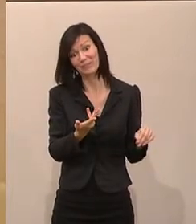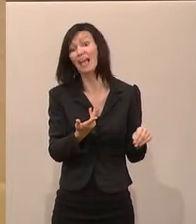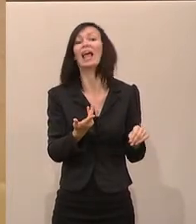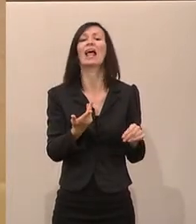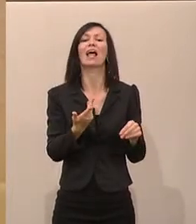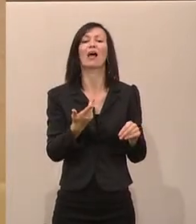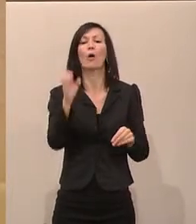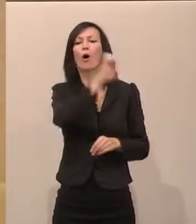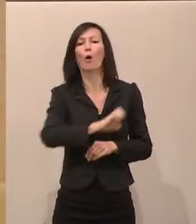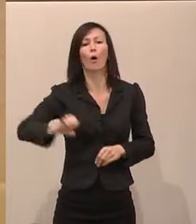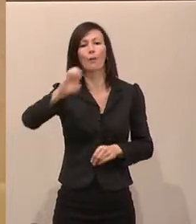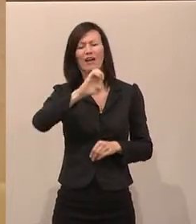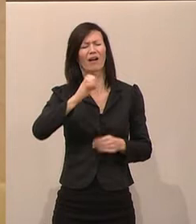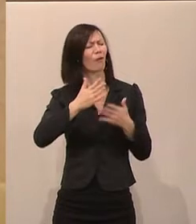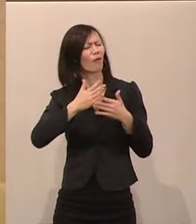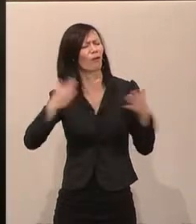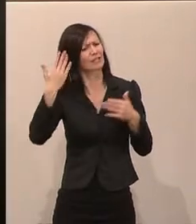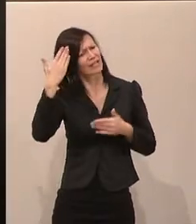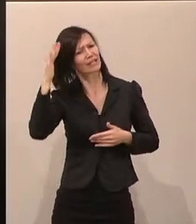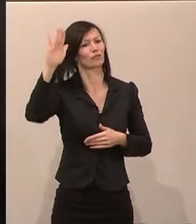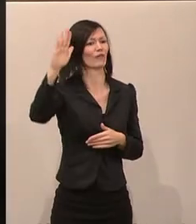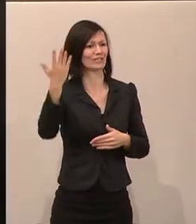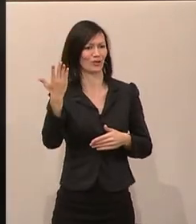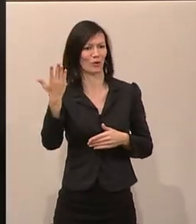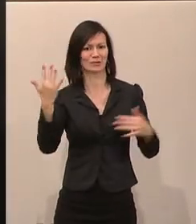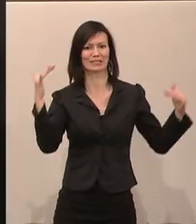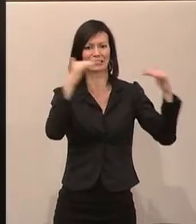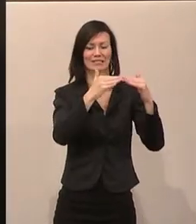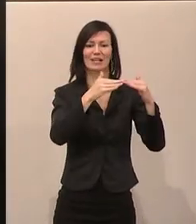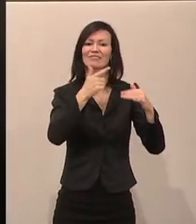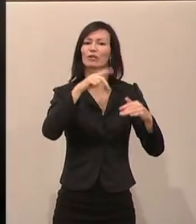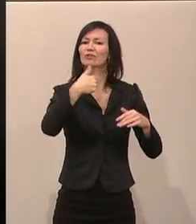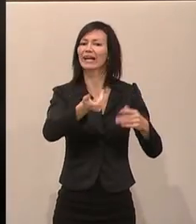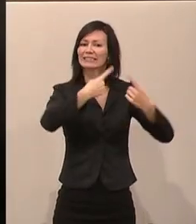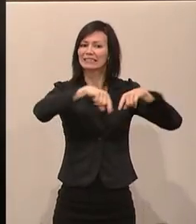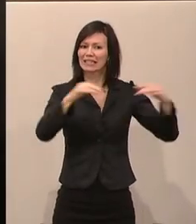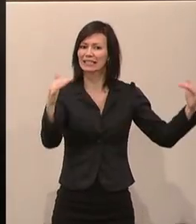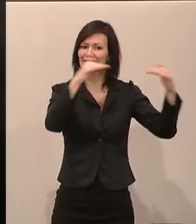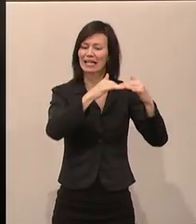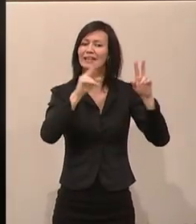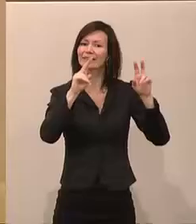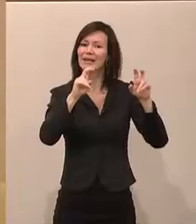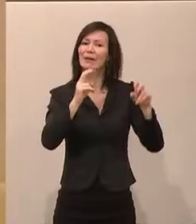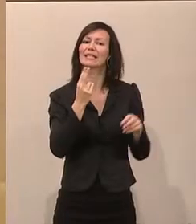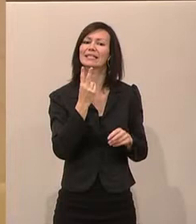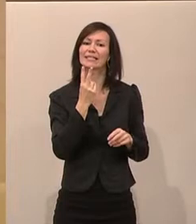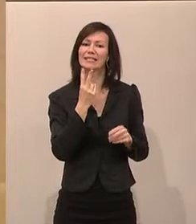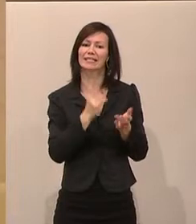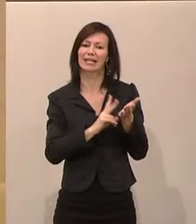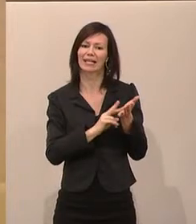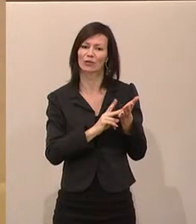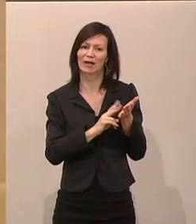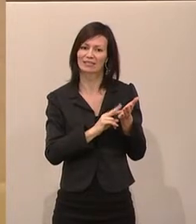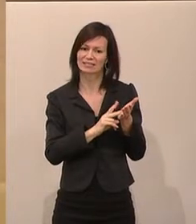Europas mit über 300 Teilnehmern aus 32 Ländern. Und es geht um die Digitalisierung der Wirtschaft, der Arbeitswelt, um